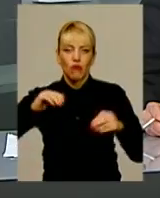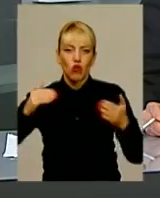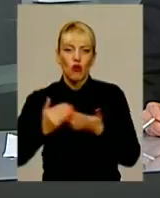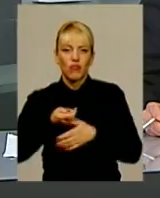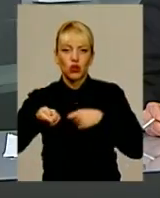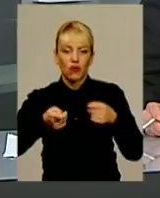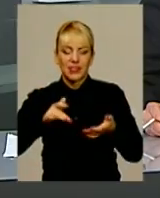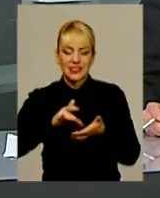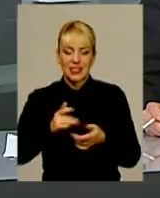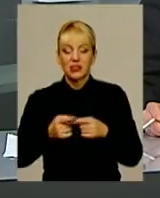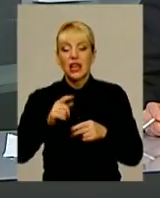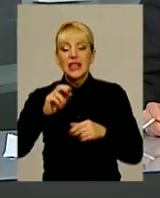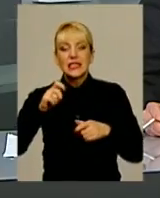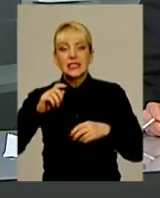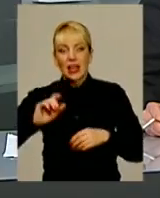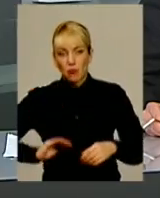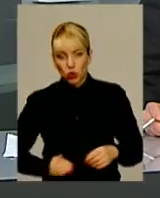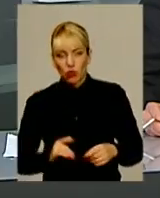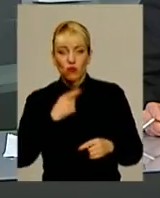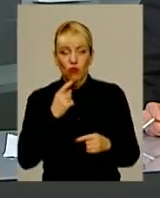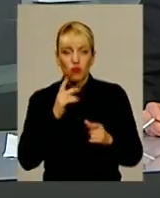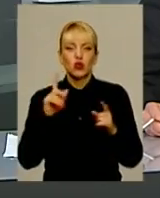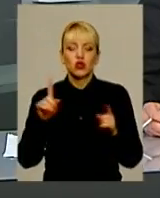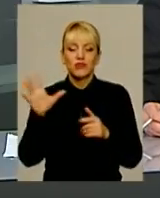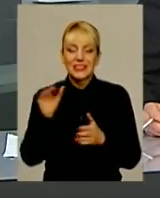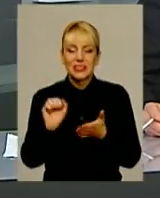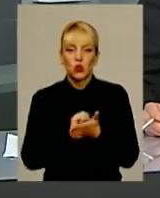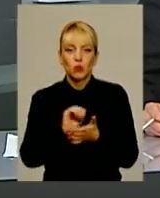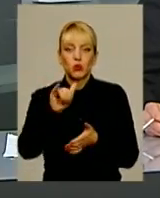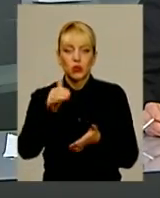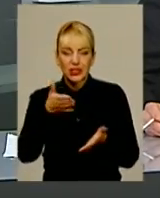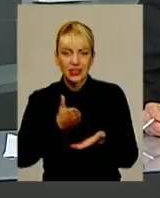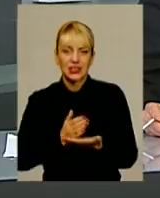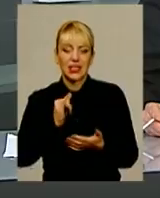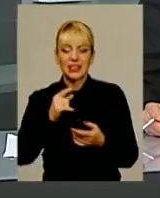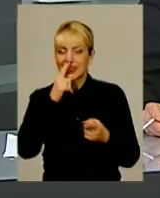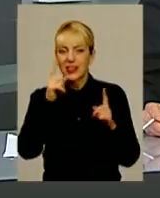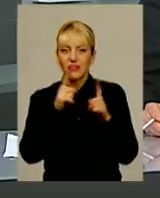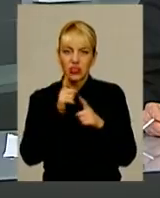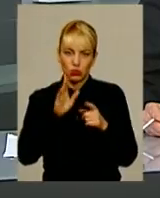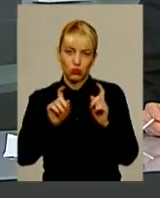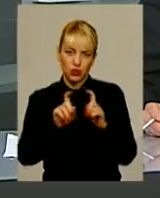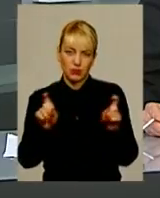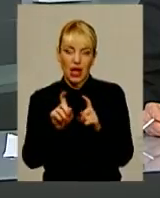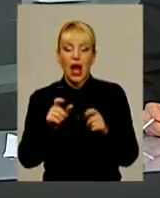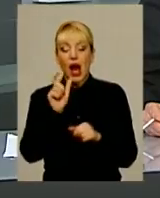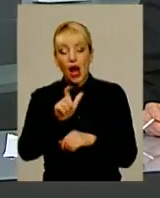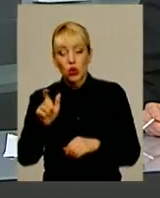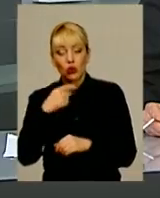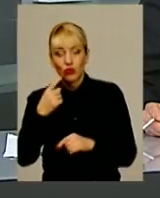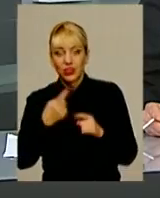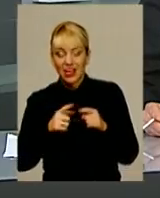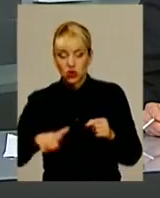невеличкий і всі необхідні дозволи на його зведення у них є. А от мешканці будинку переконані, на цьому клаптику землі